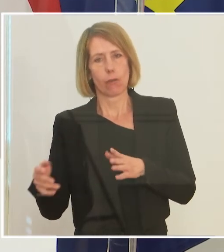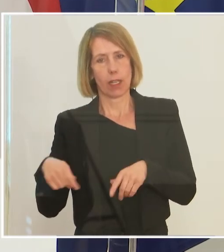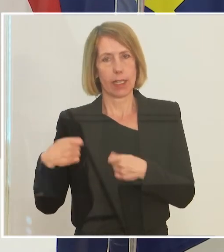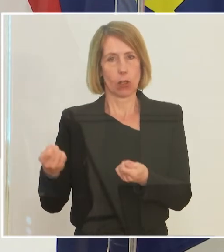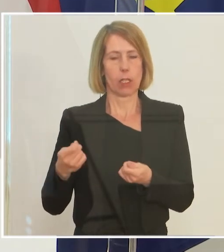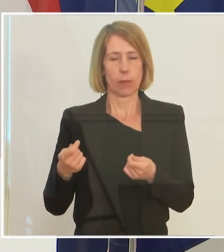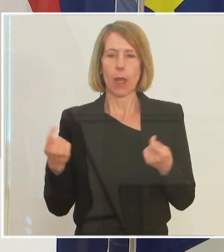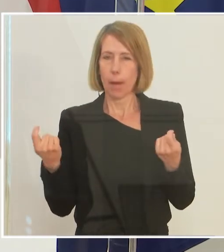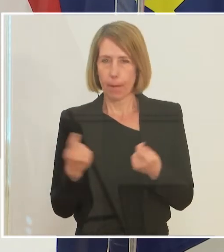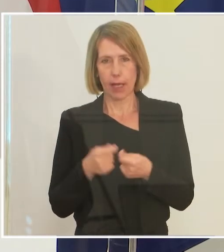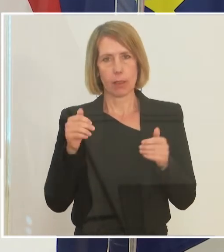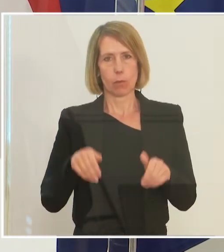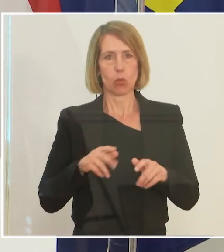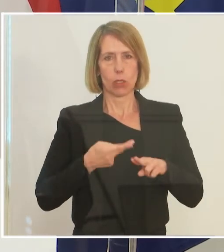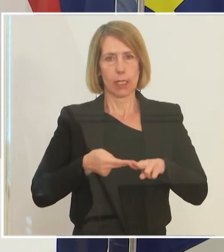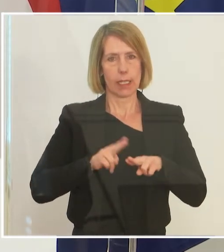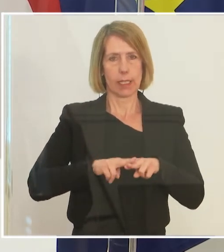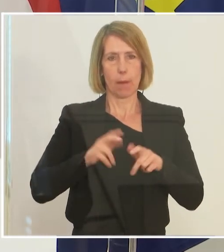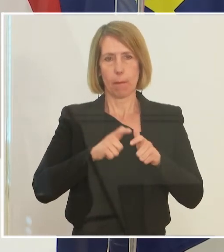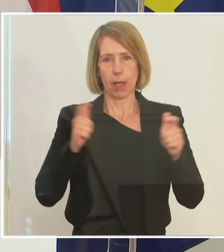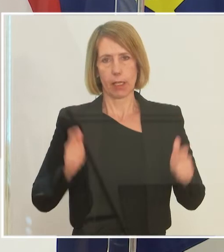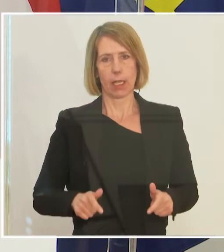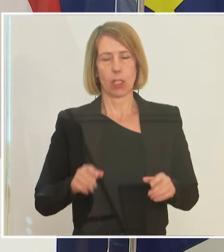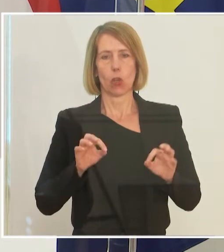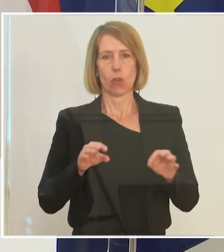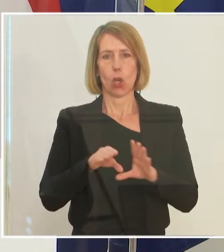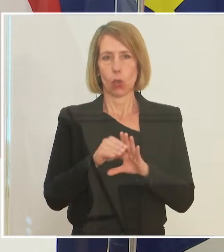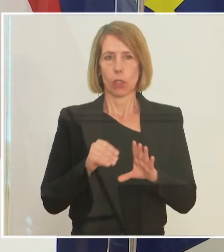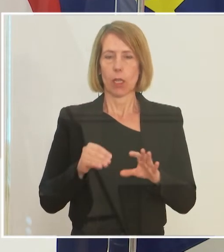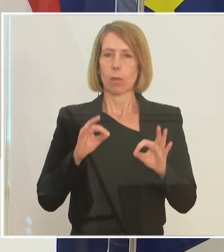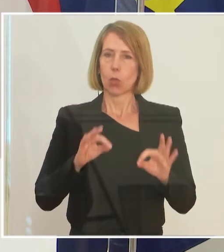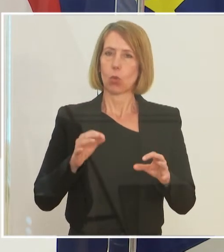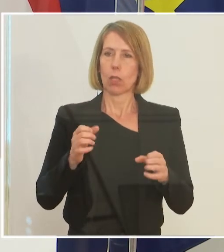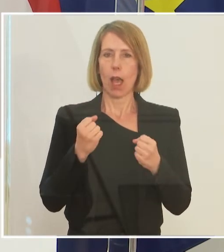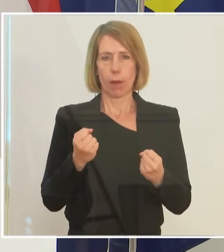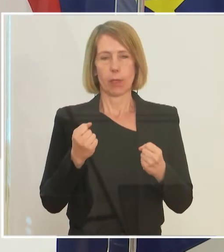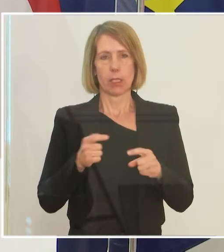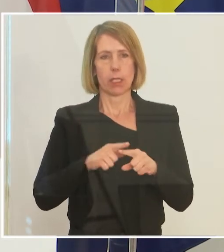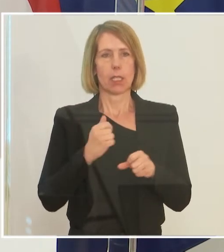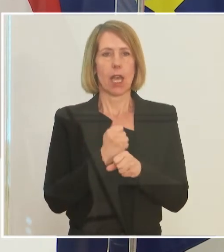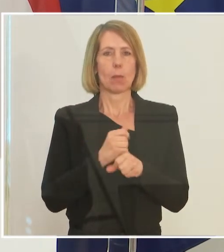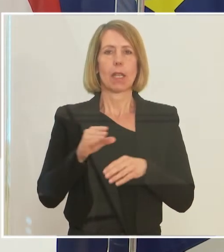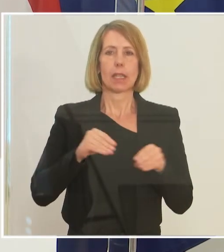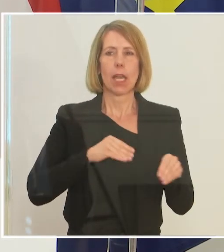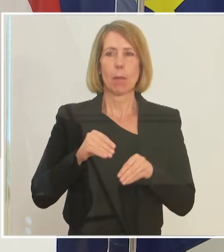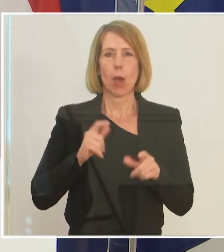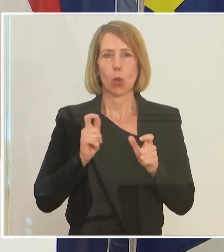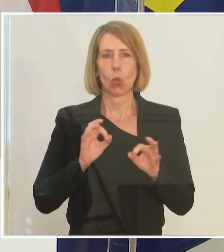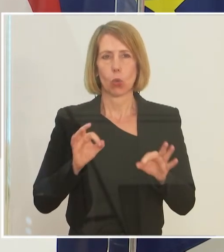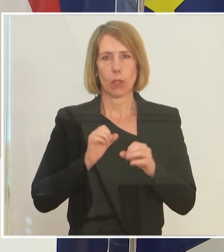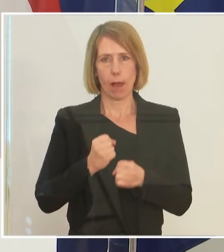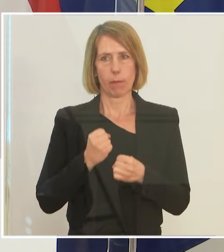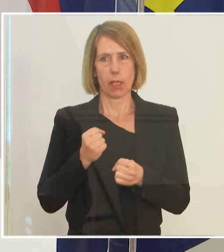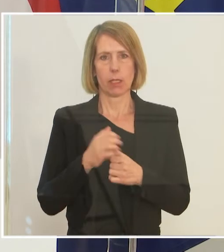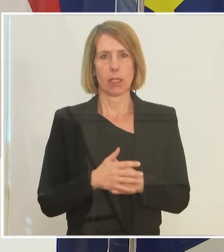passen als Gesamtkonzept, dass Unternehmen gut abgesichert sind, dass die Arbeitnehmerinnen und Arbeitnehmer gut abgesichert sind. Aber ich habe hier zwei